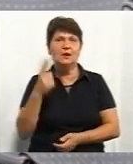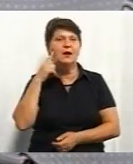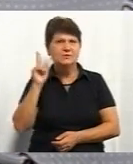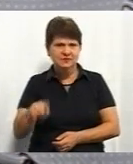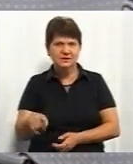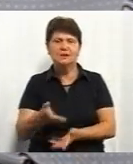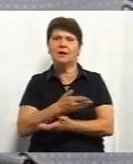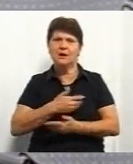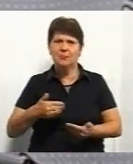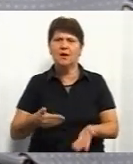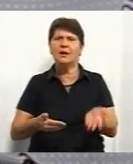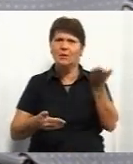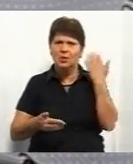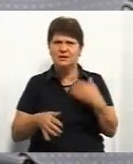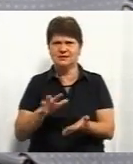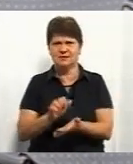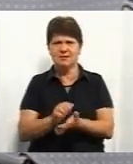займалися судовими позовами,